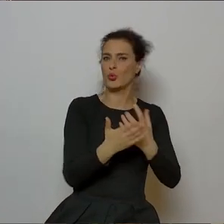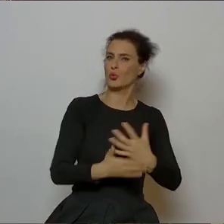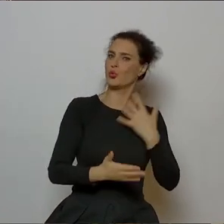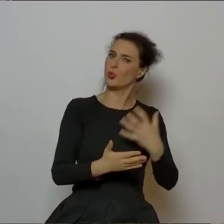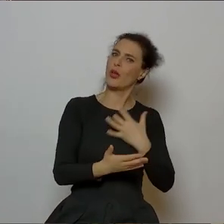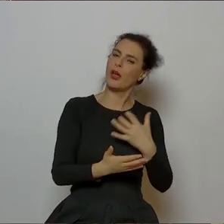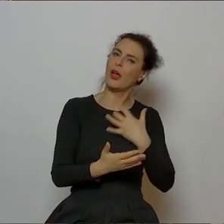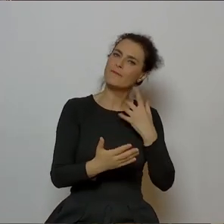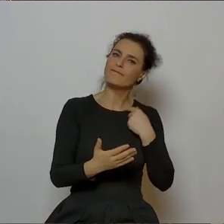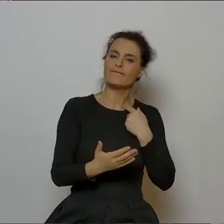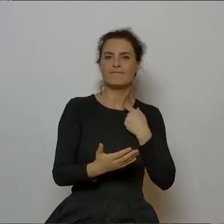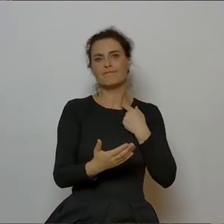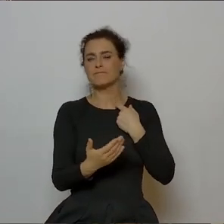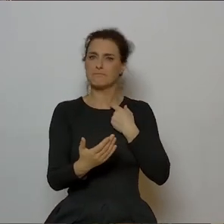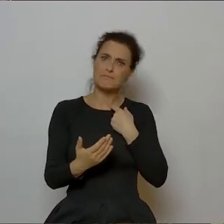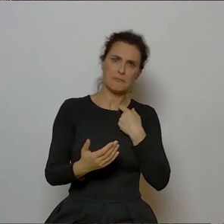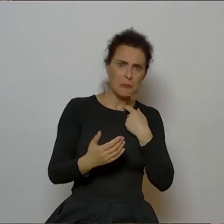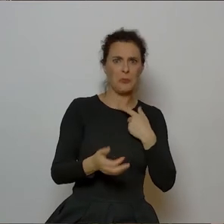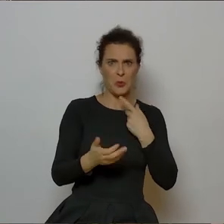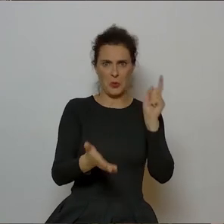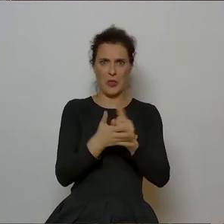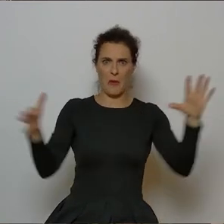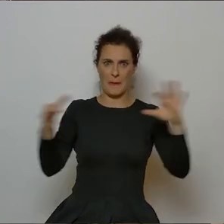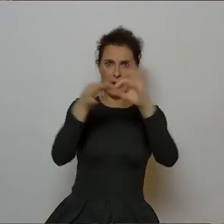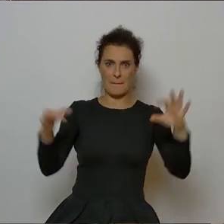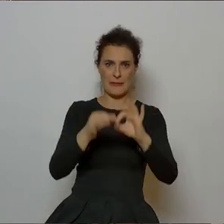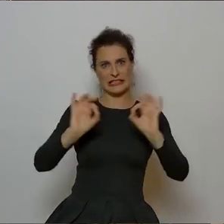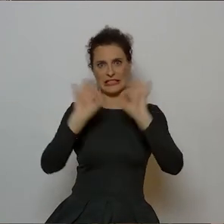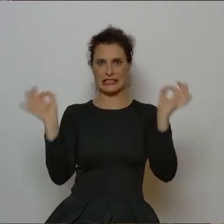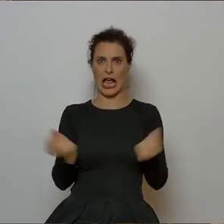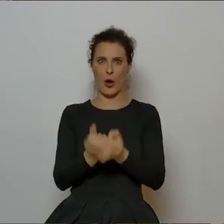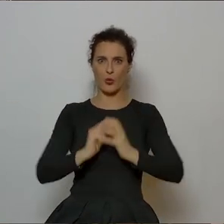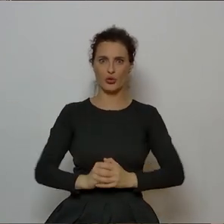dość udane połączenie tego w jakąś taką organiczną całość.